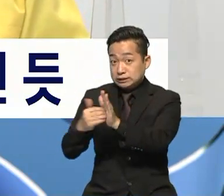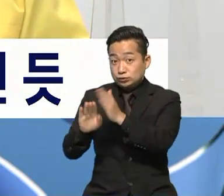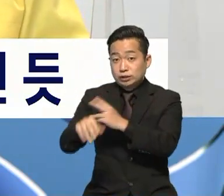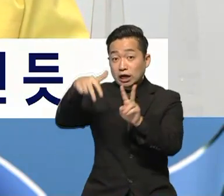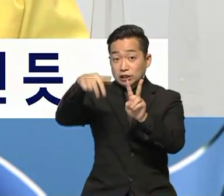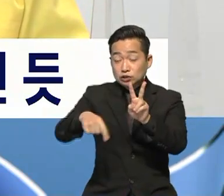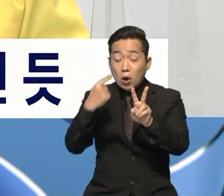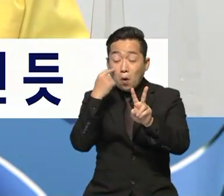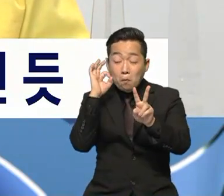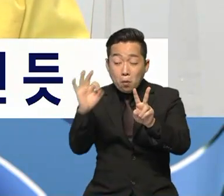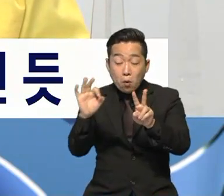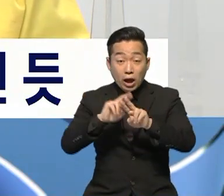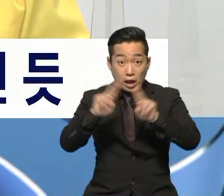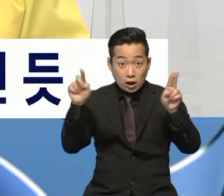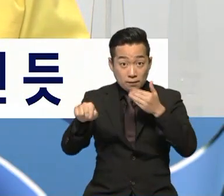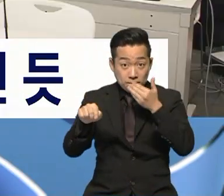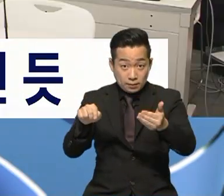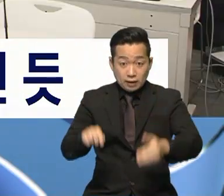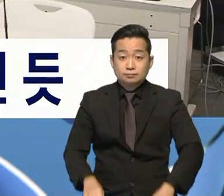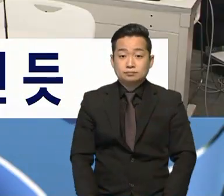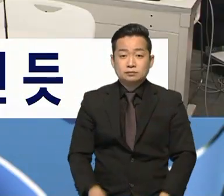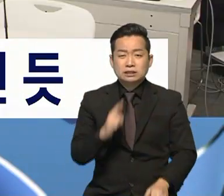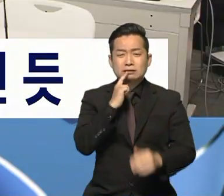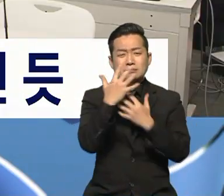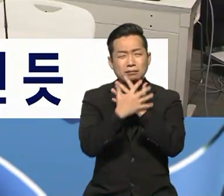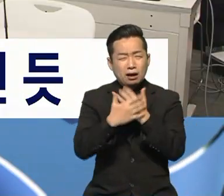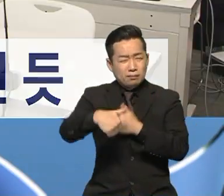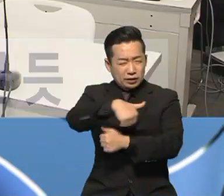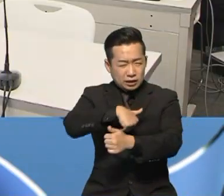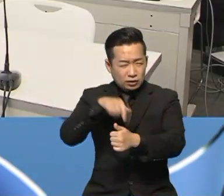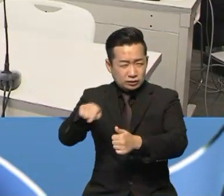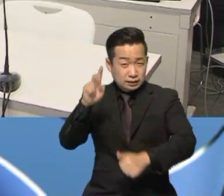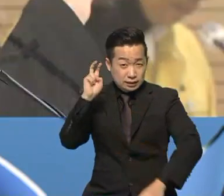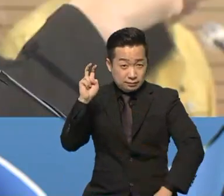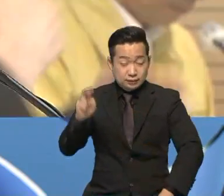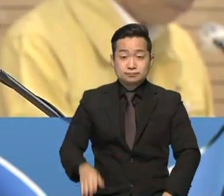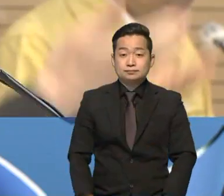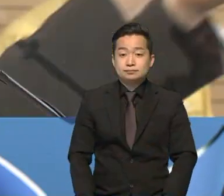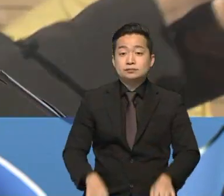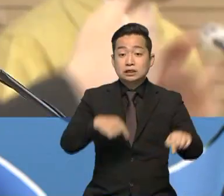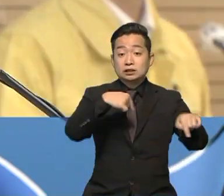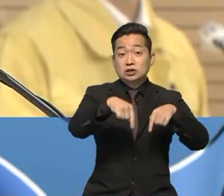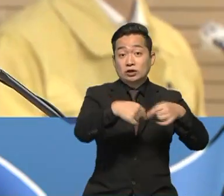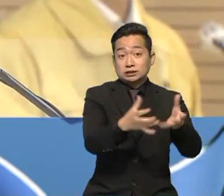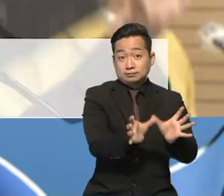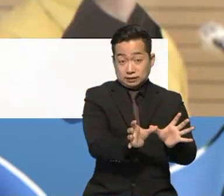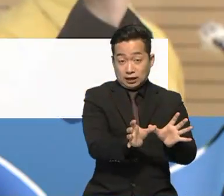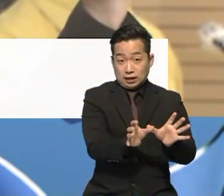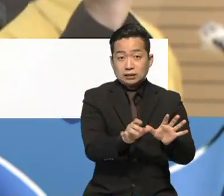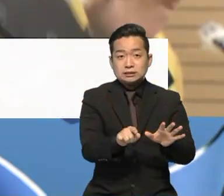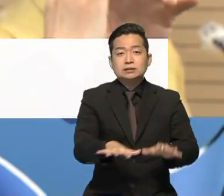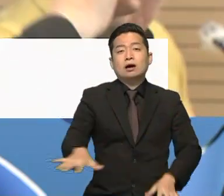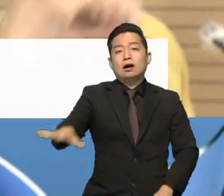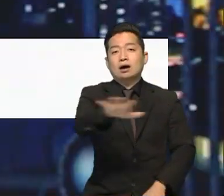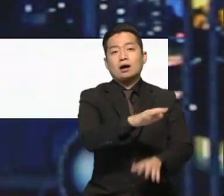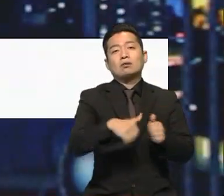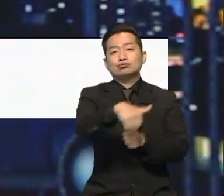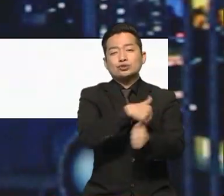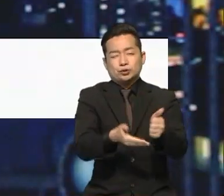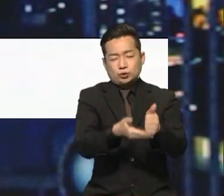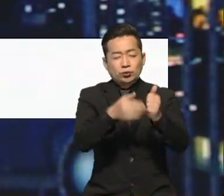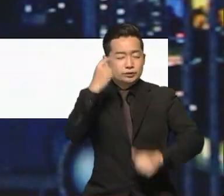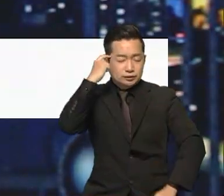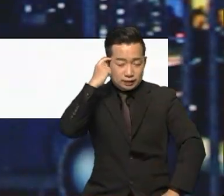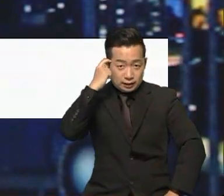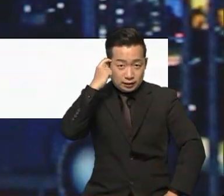지켜보고 해제할 수 있다는 이 애매한 표현의 배경이 아닐까 싶은데요. 정치권은 여론을 존중하는 마음에서 그랬겠지만